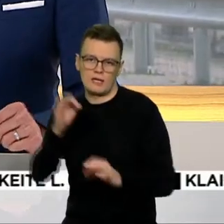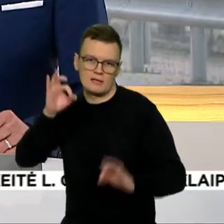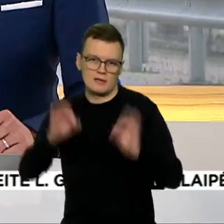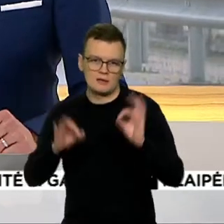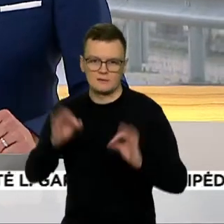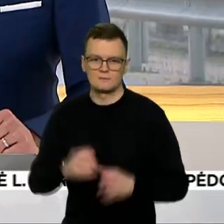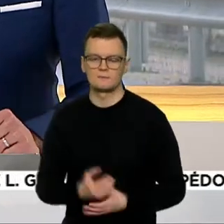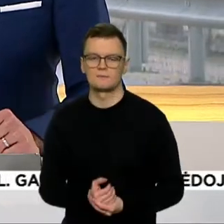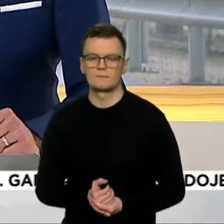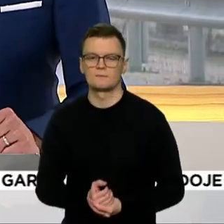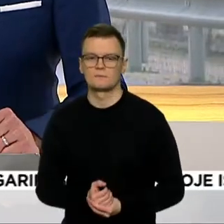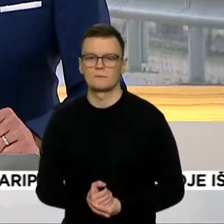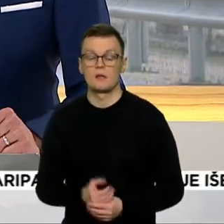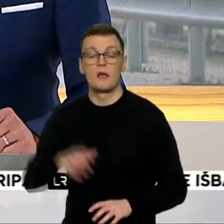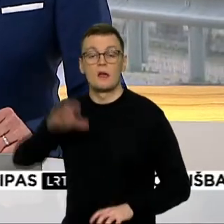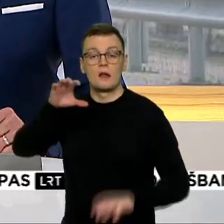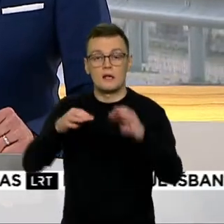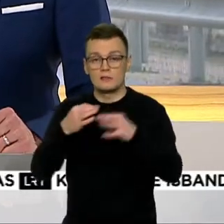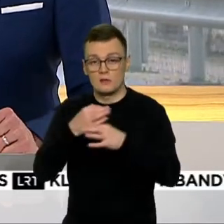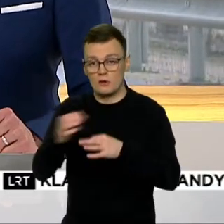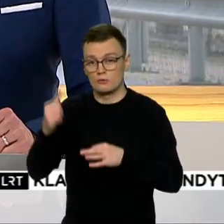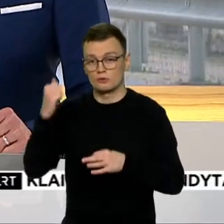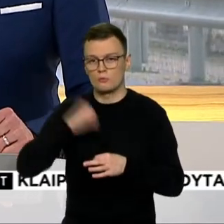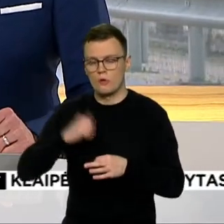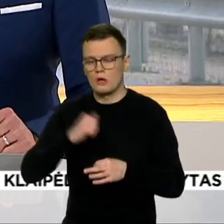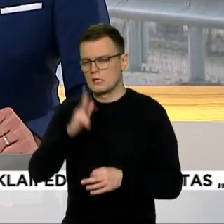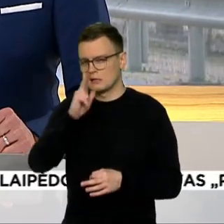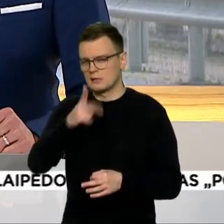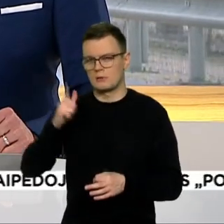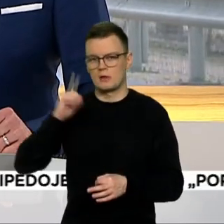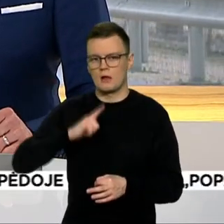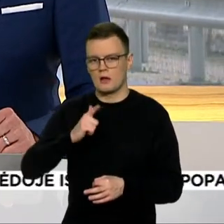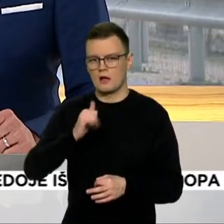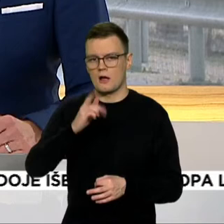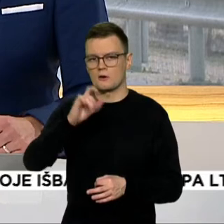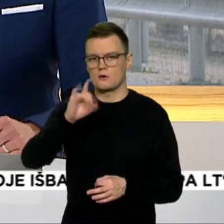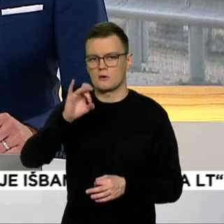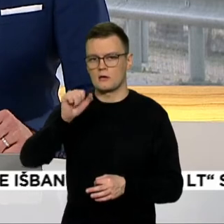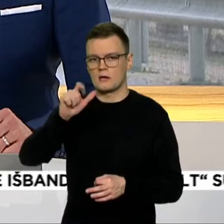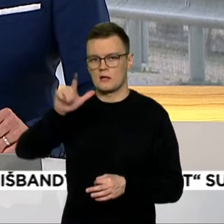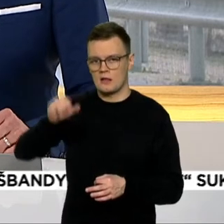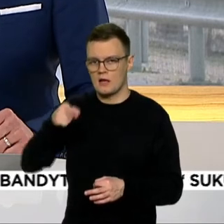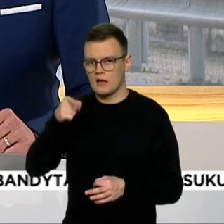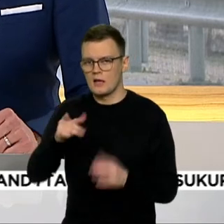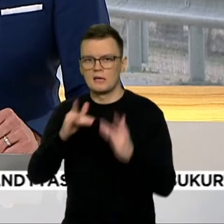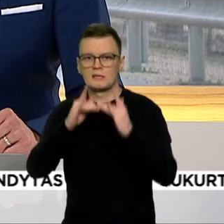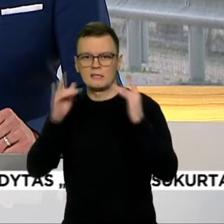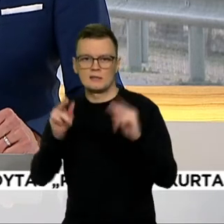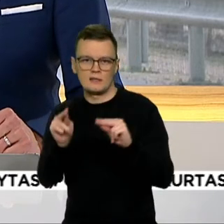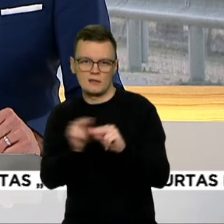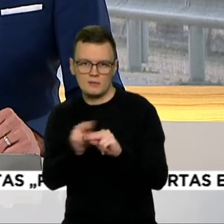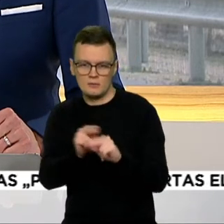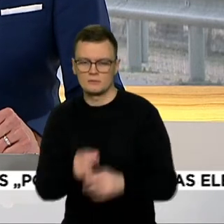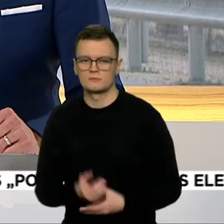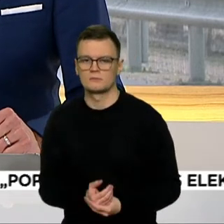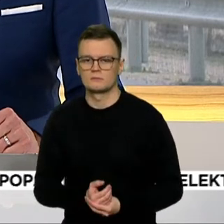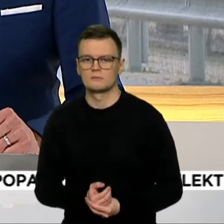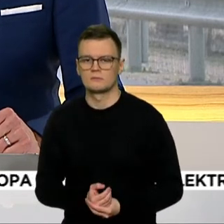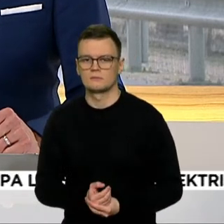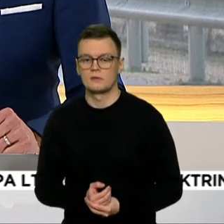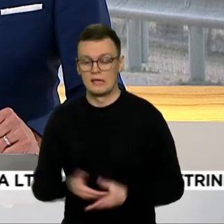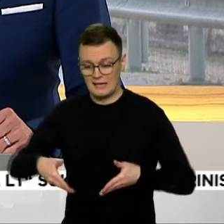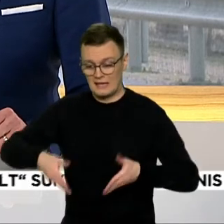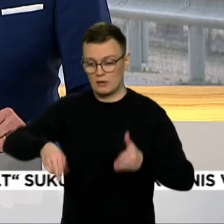Rasainio rajono gyventojai trečius metus laukia riogalos tilto remonto. Automobilių kelių direkcija pripažįsta, kad tilto per dubysą būkliai